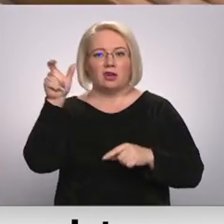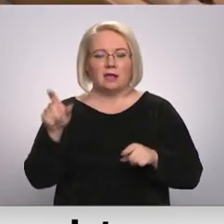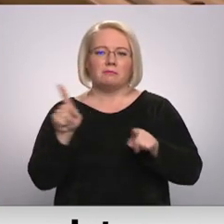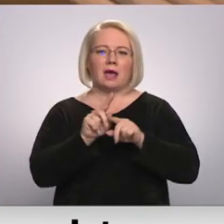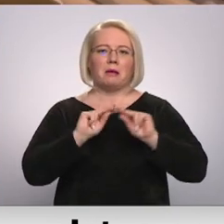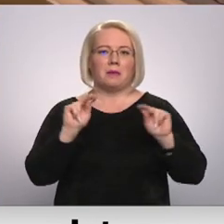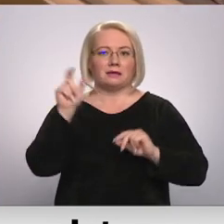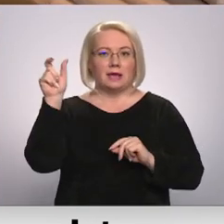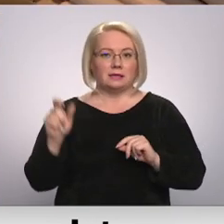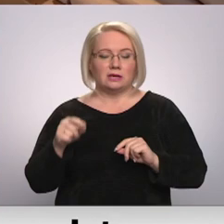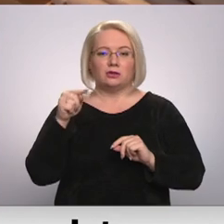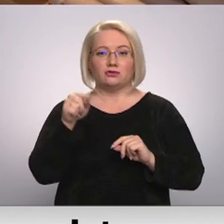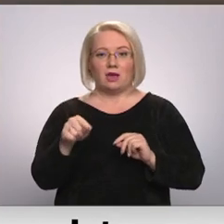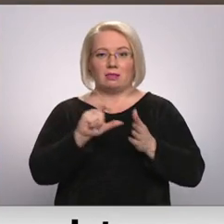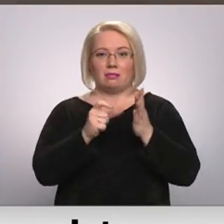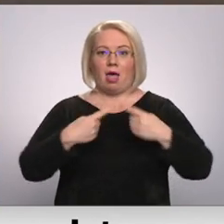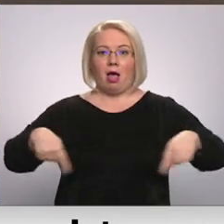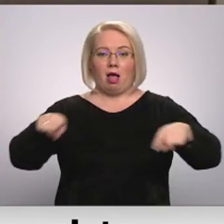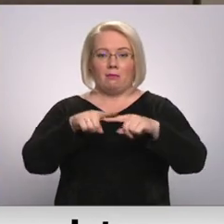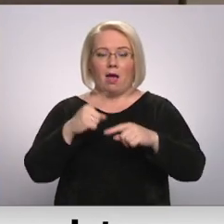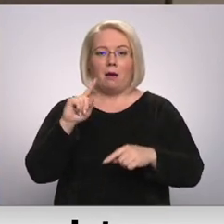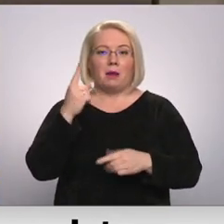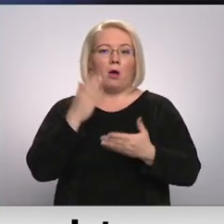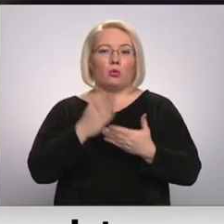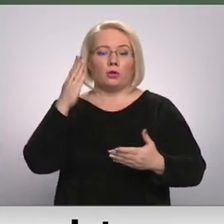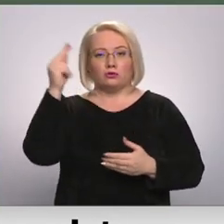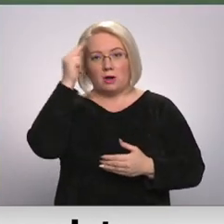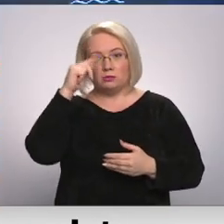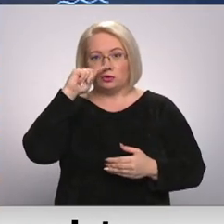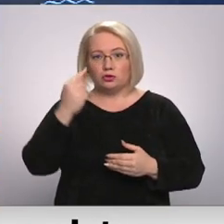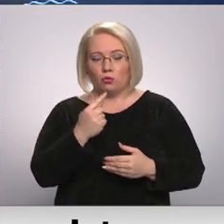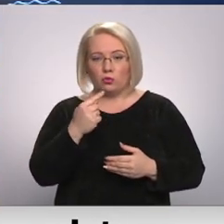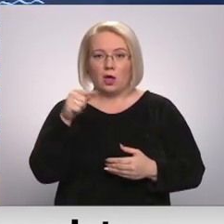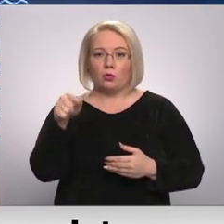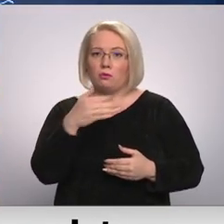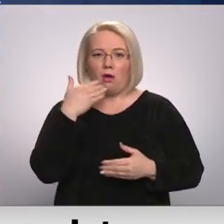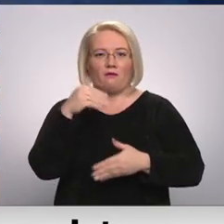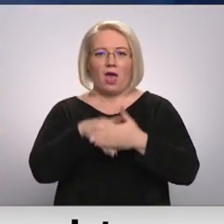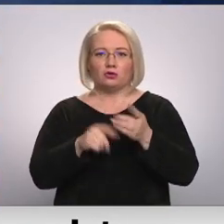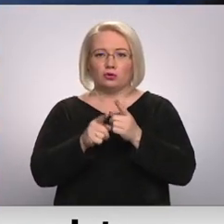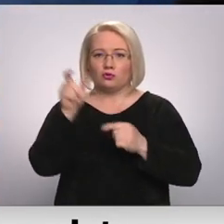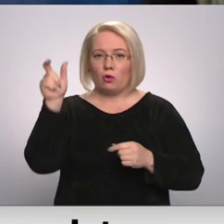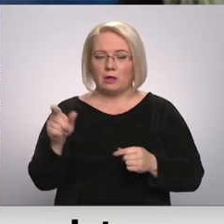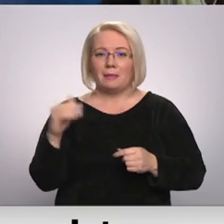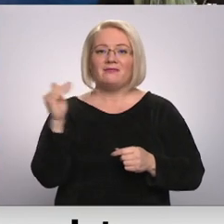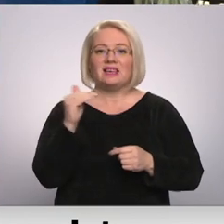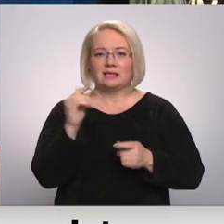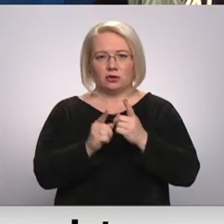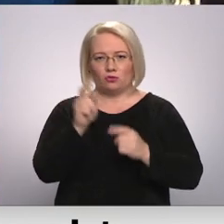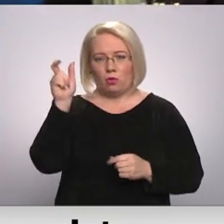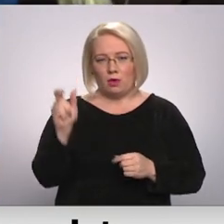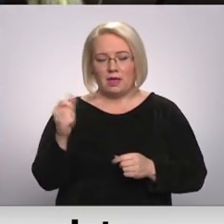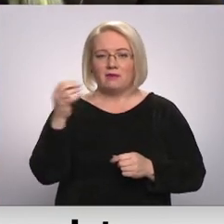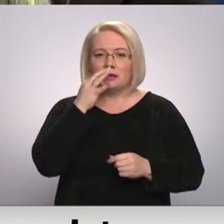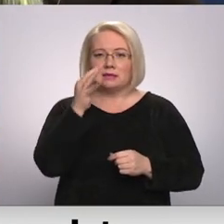īsi pēc pirmās šeit notikušās mācības stundas sastopam nevis vēstures, bet fizikas skolotāju. Viņa skaidro, ka izstāde